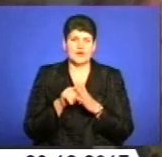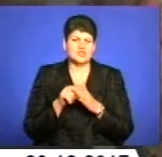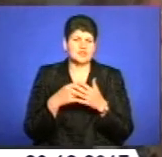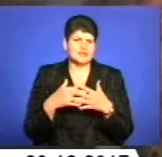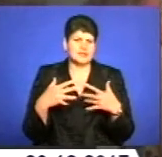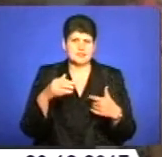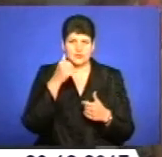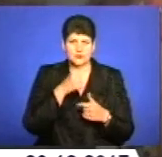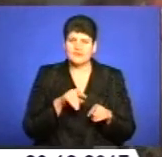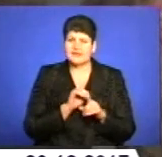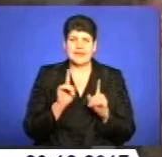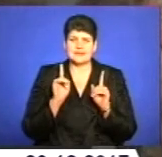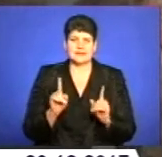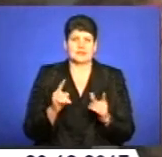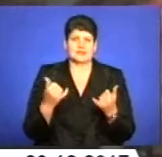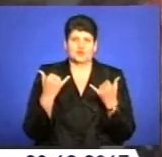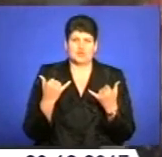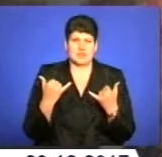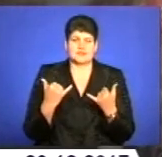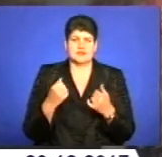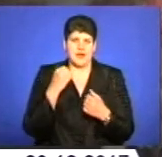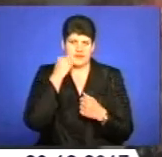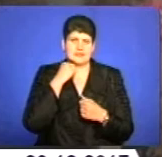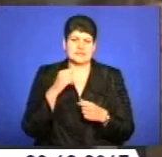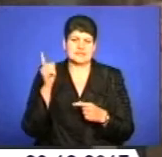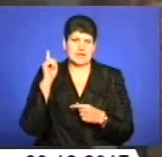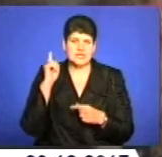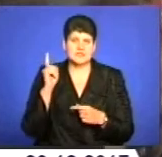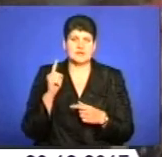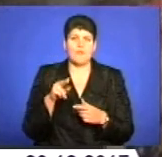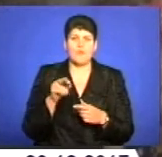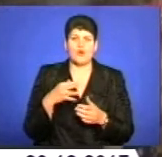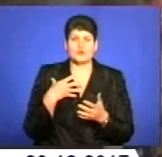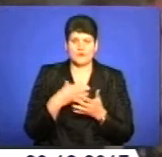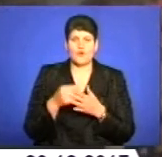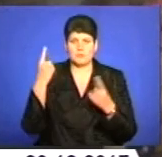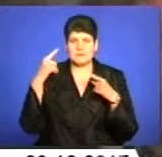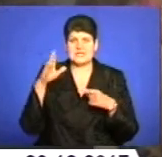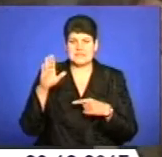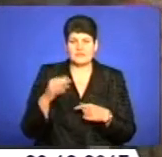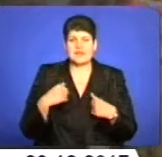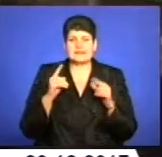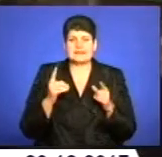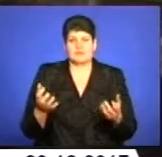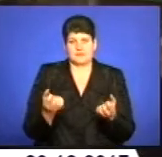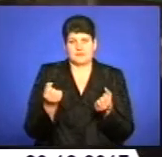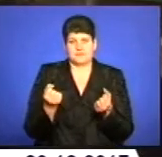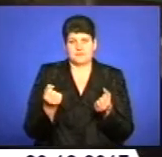тільки сучасні, а також більш такі старіші. Звичайно, це по своєму мистецтві я тільки підтримую.